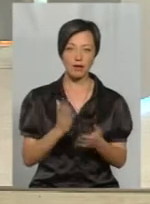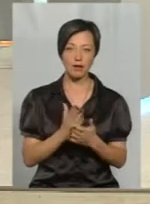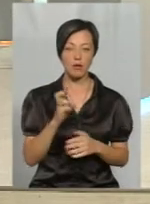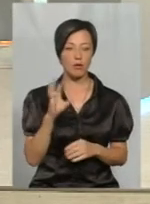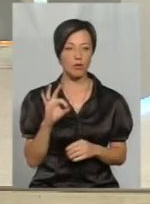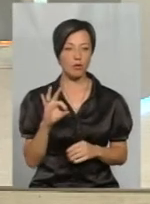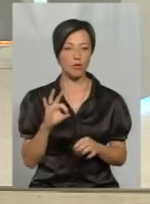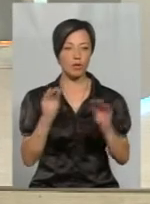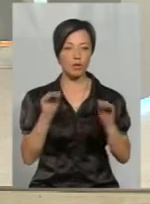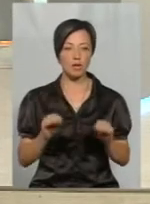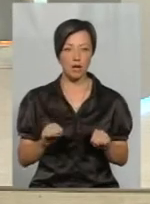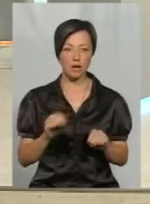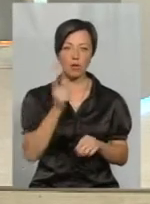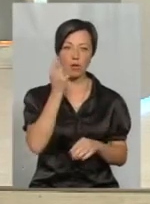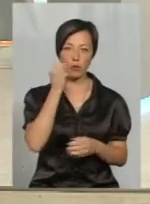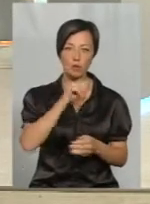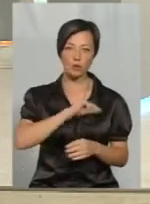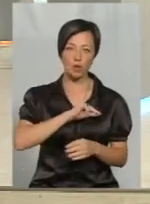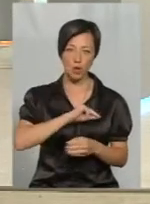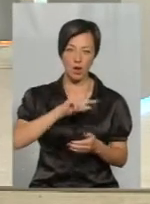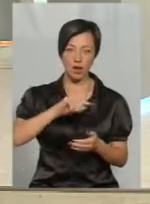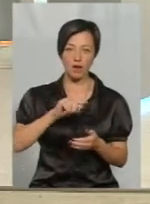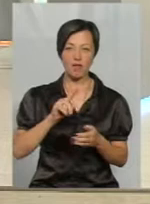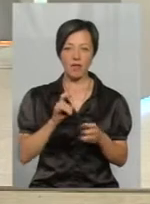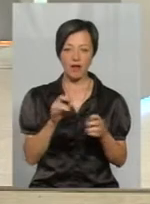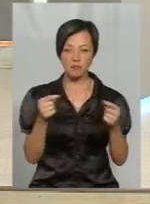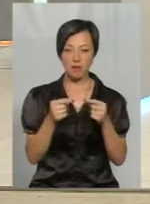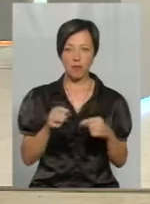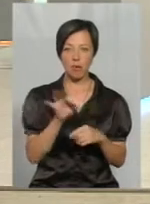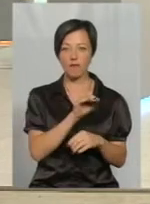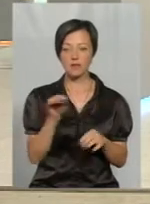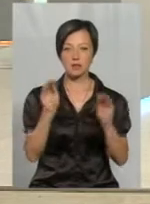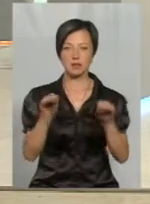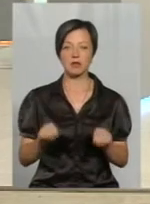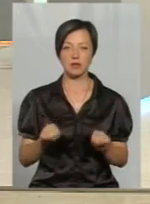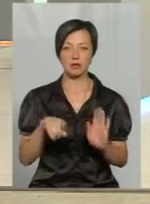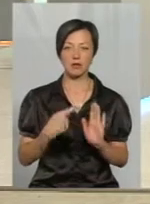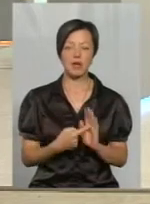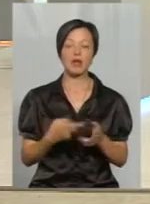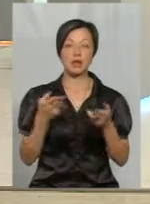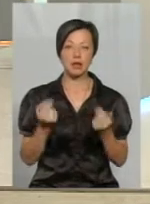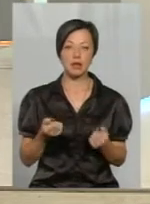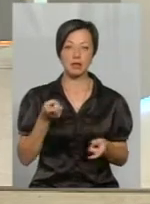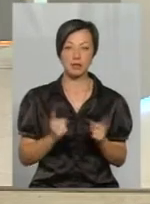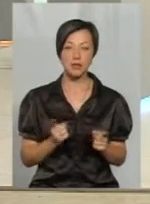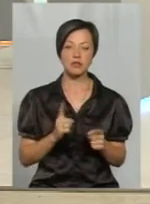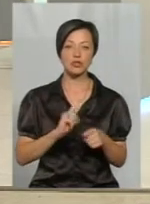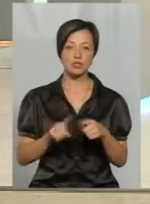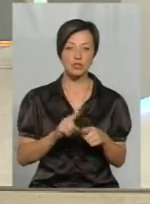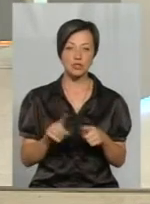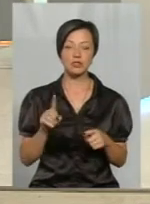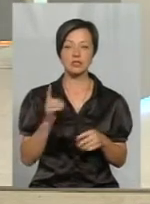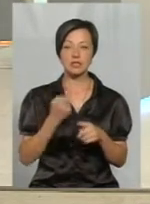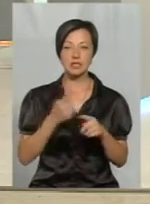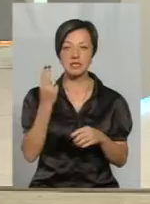дані бджолерів можуть не завжди співпадати з офіційними даними? Насправді так. Скоріше все, ця